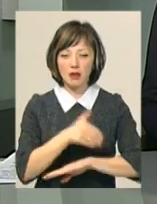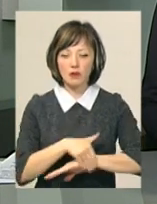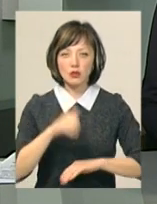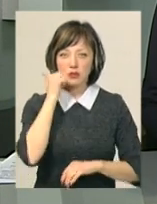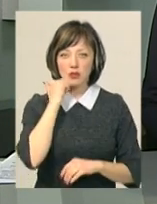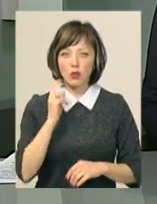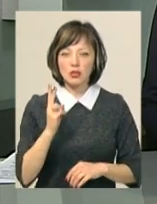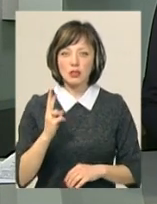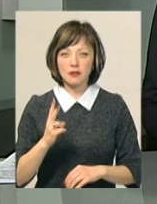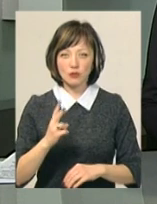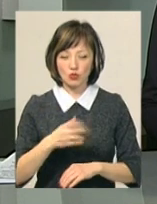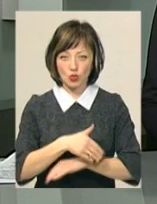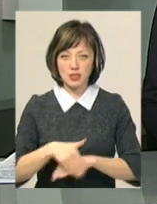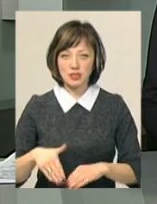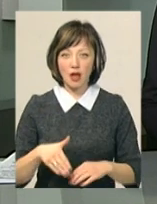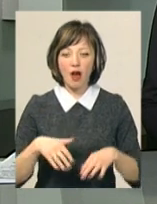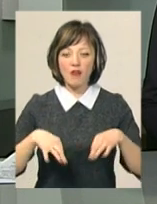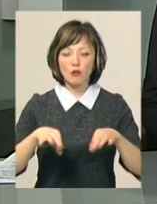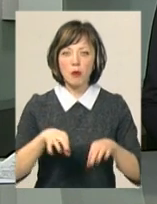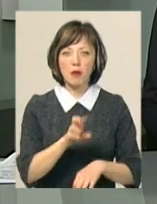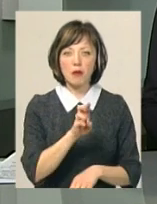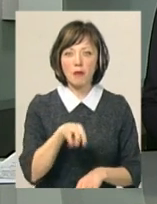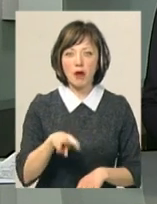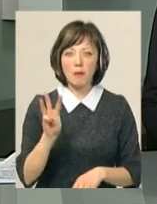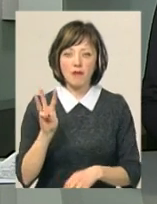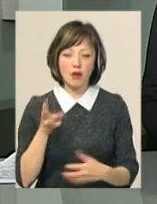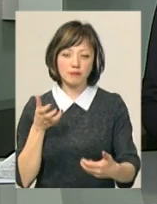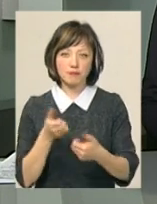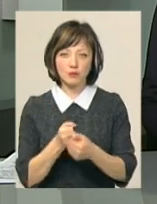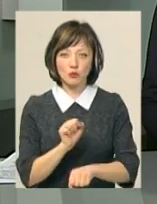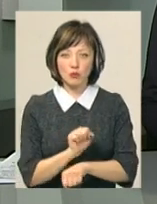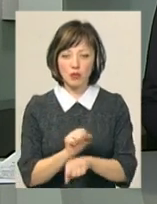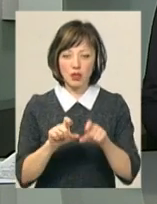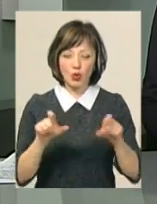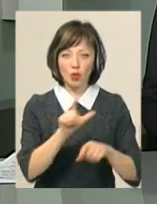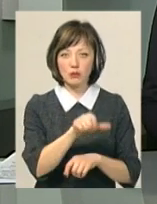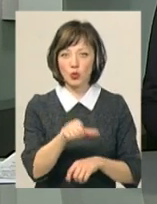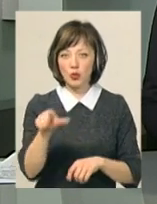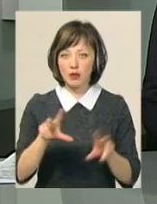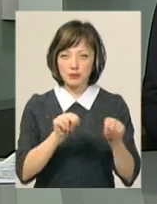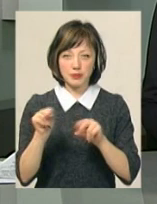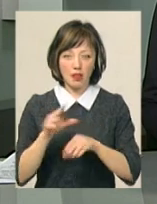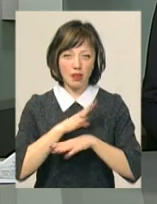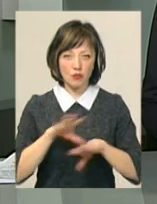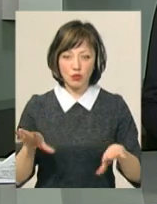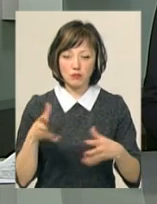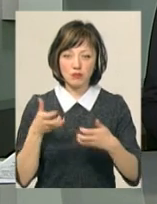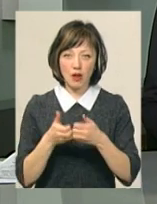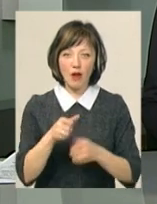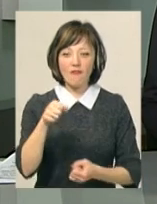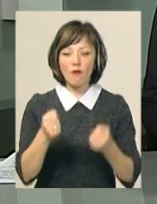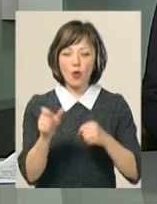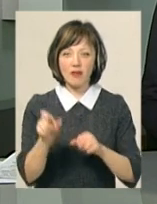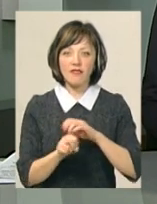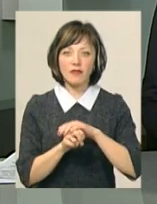Старкостяндинівське шосе. Автомобіль БМВ на швидкості влетів у зупинку. На той момент людей там не було. Після зіткнення водій автівки втік з